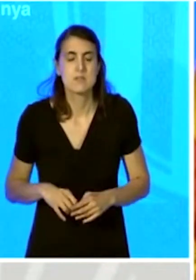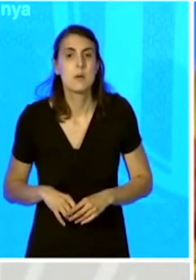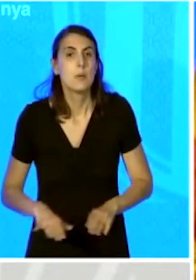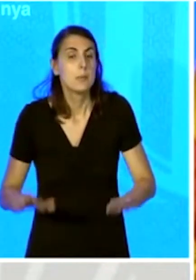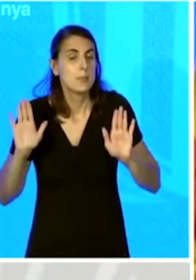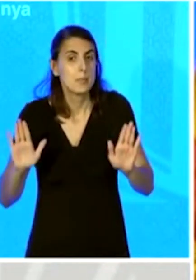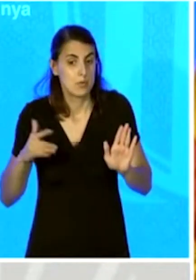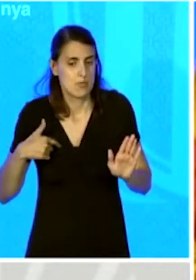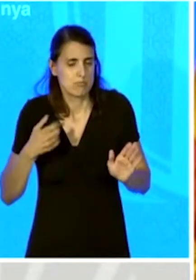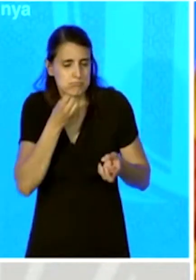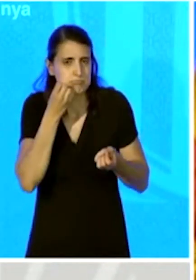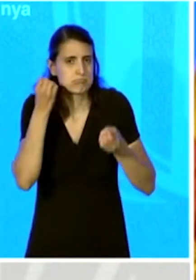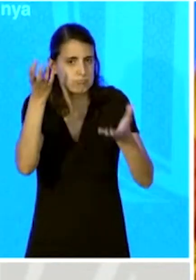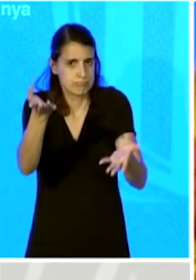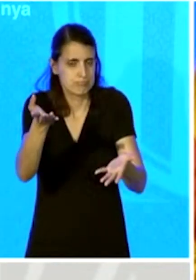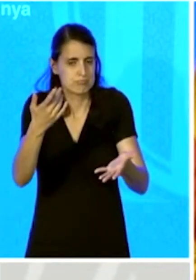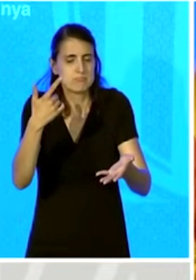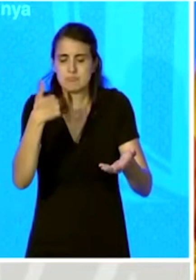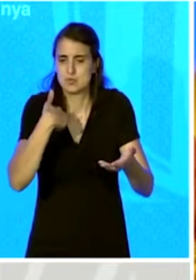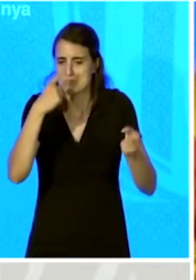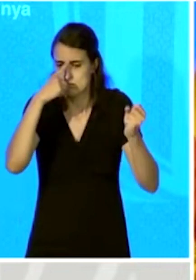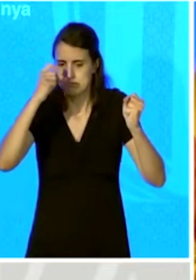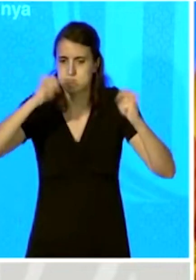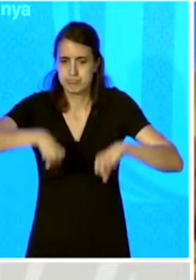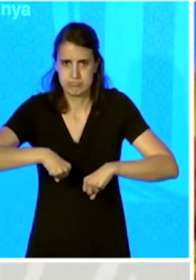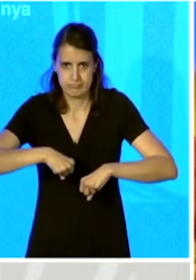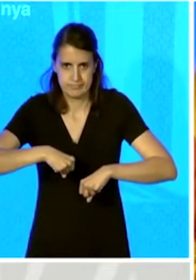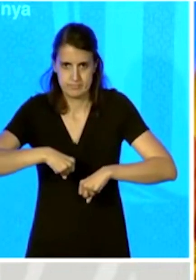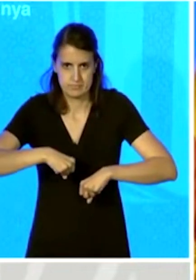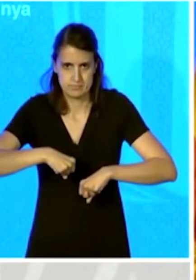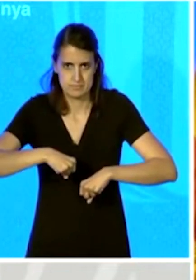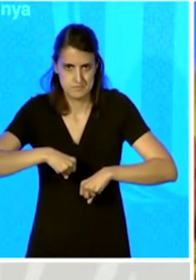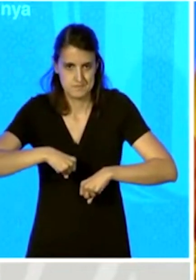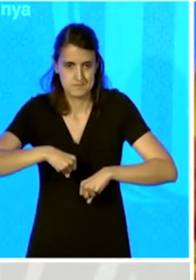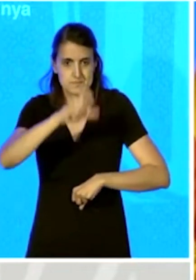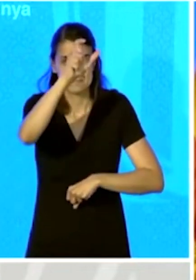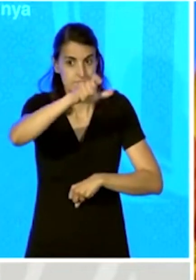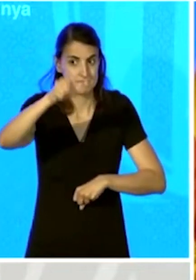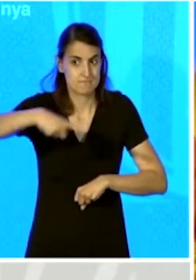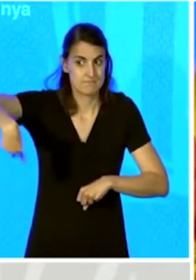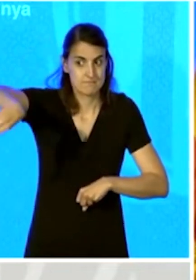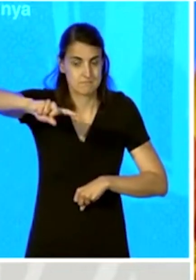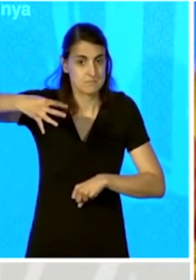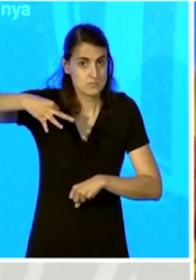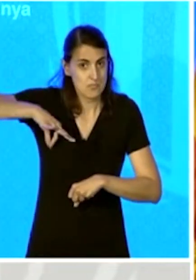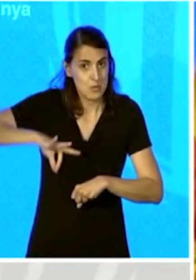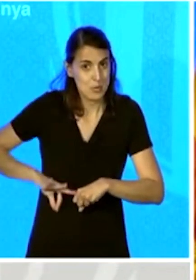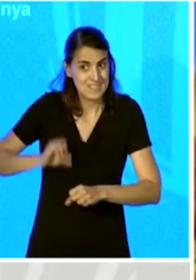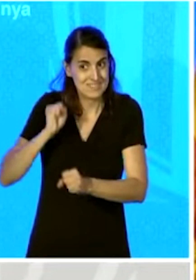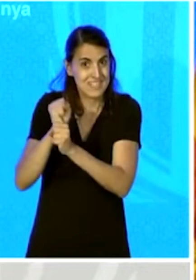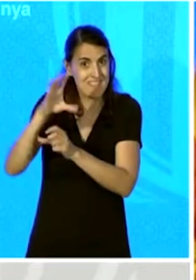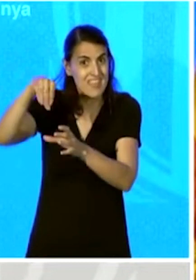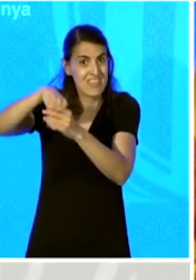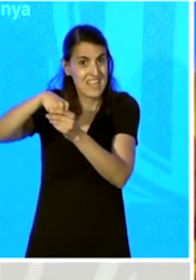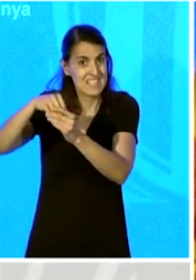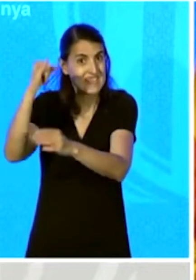Els anuncio que he decidit no sotmetre a cap dels professionals de l'Institut Català de Finances a